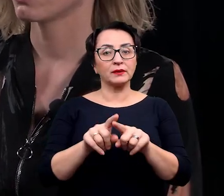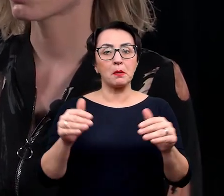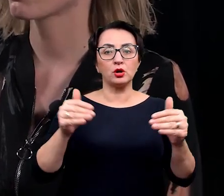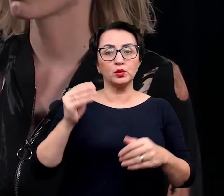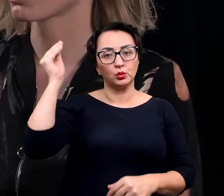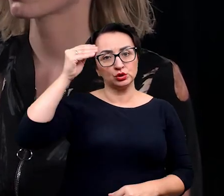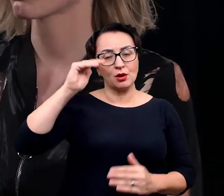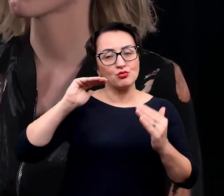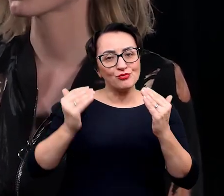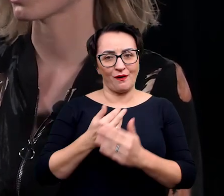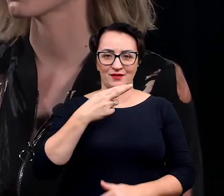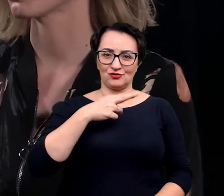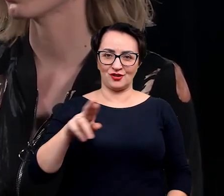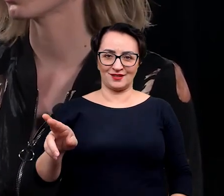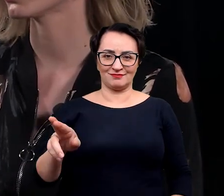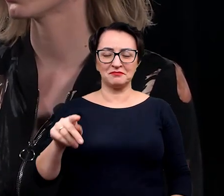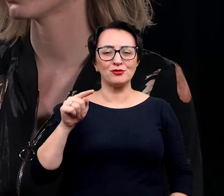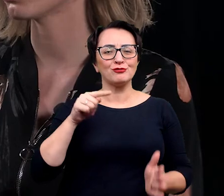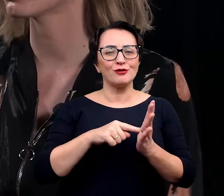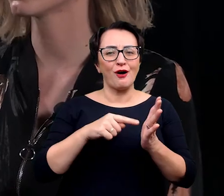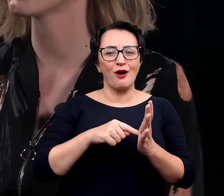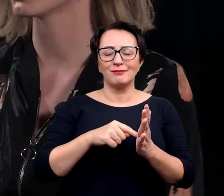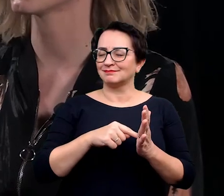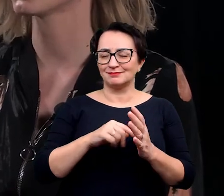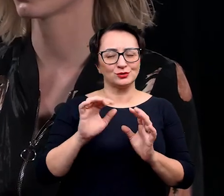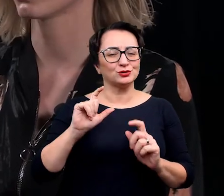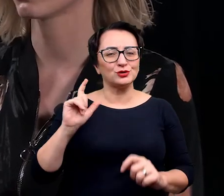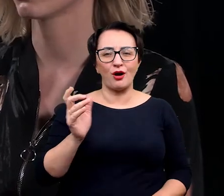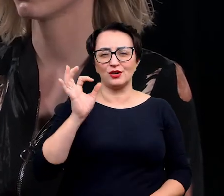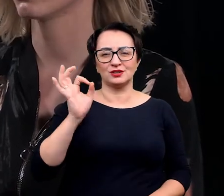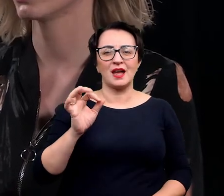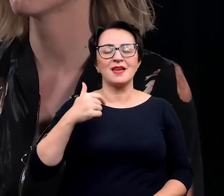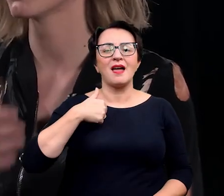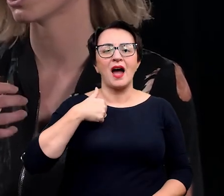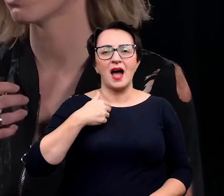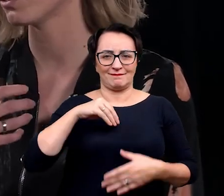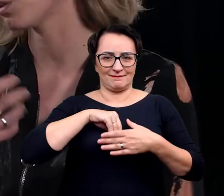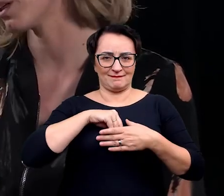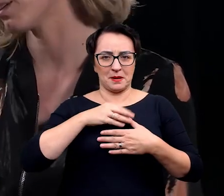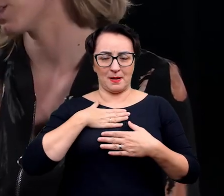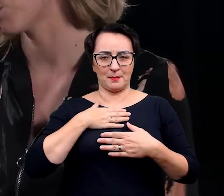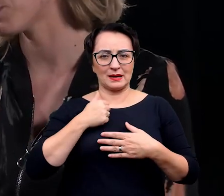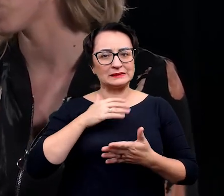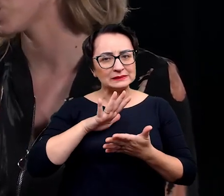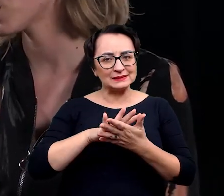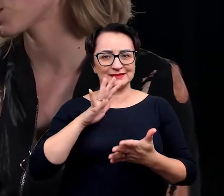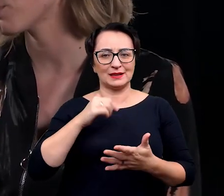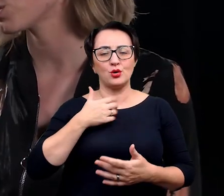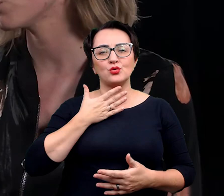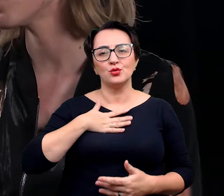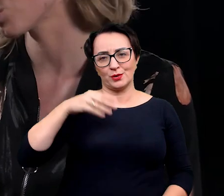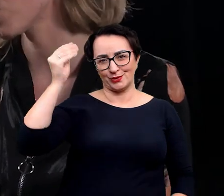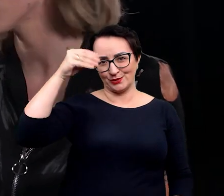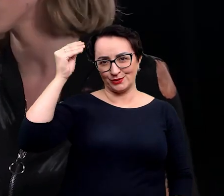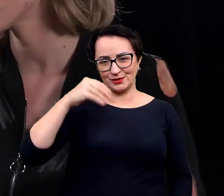I możliwość uczenia się nowych rzeczy. To jest w ogóle coś, co ja mam też w sobie. Mam taką cechę, że ja